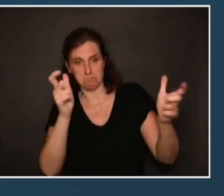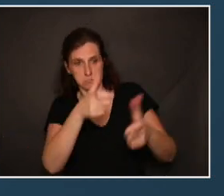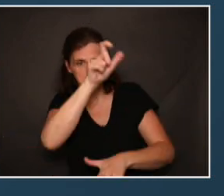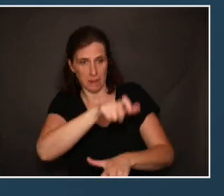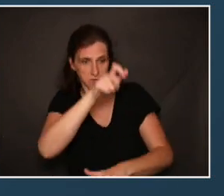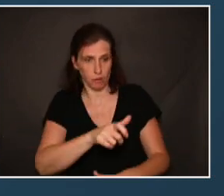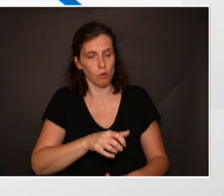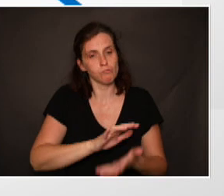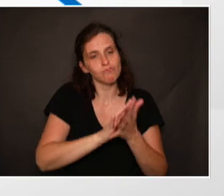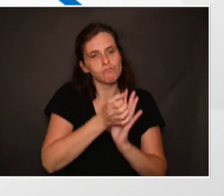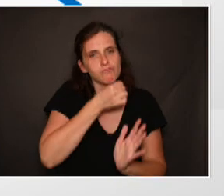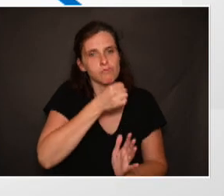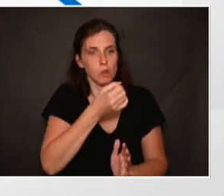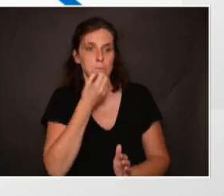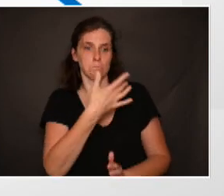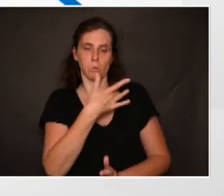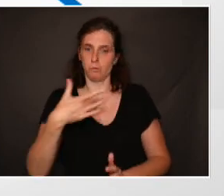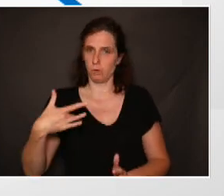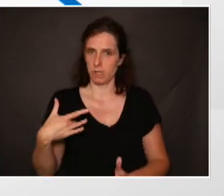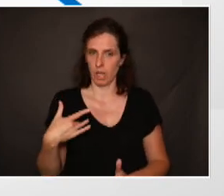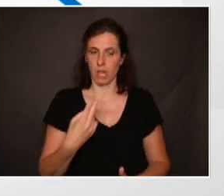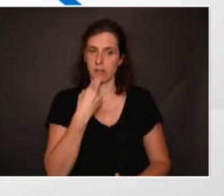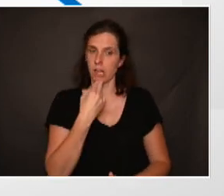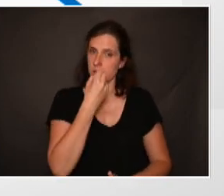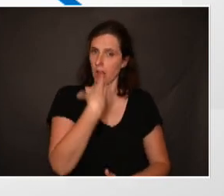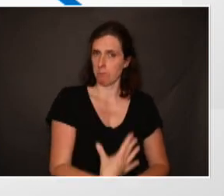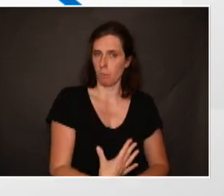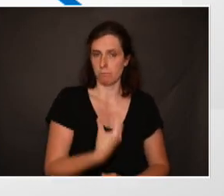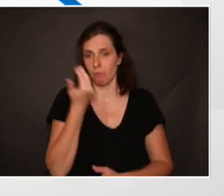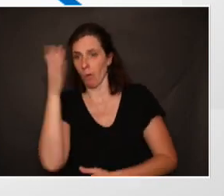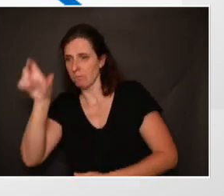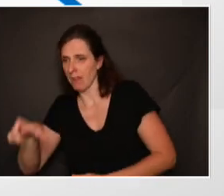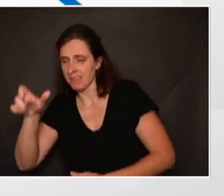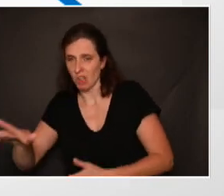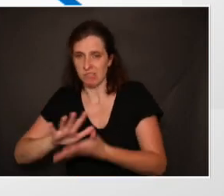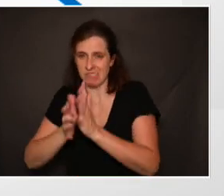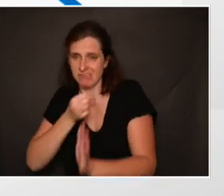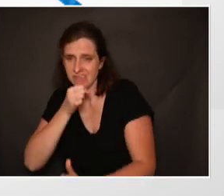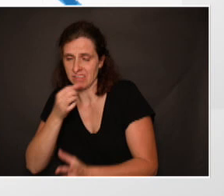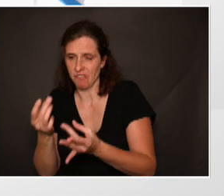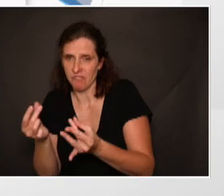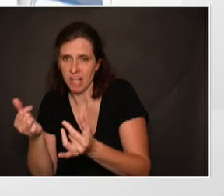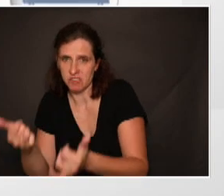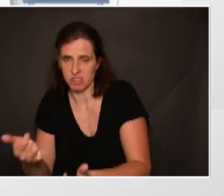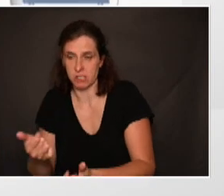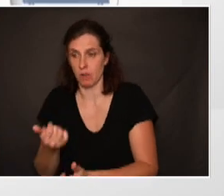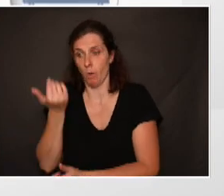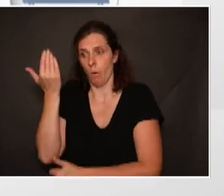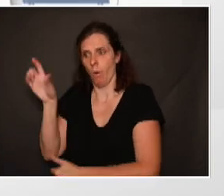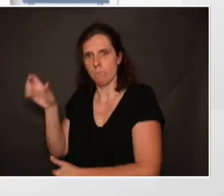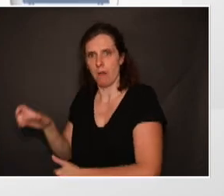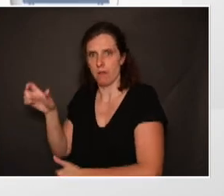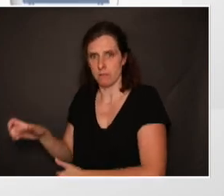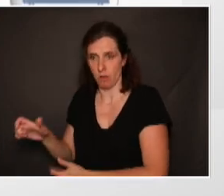avoir un vieillissement en bonne santé, de bonne qualité, d'autres qui vont avoir un vieillissement plus fragile et d'autres qui vont